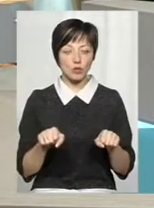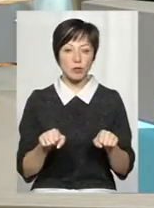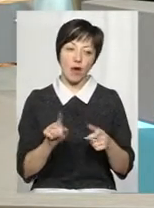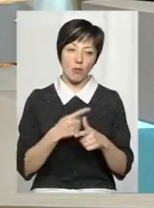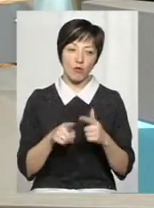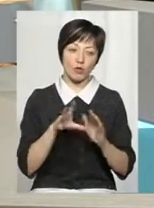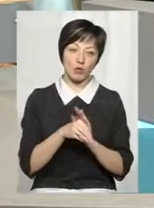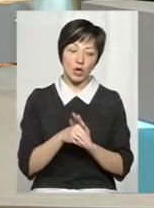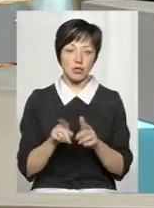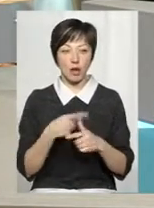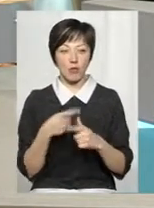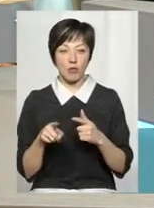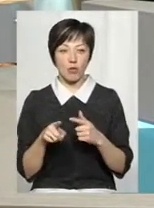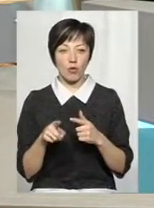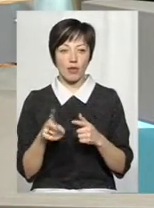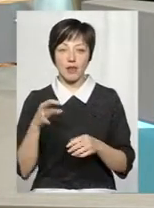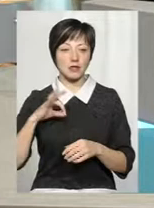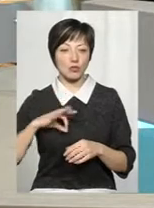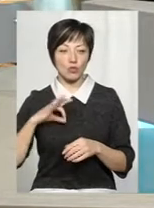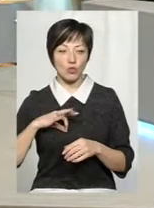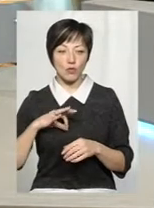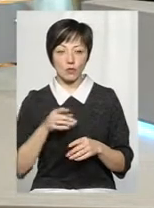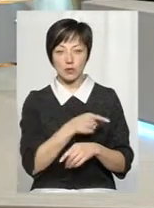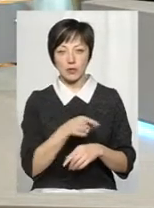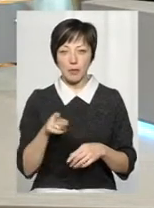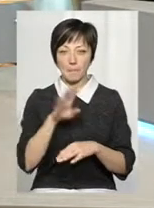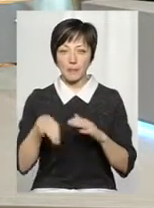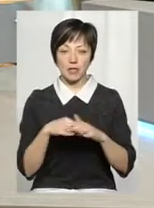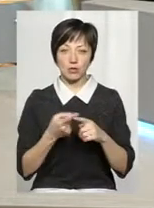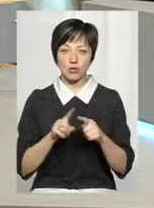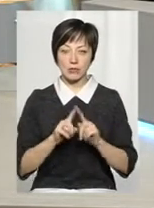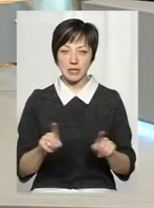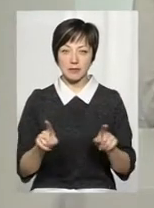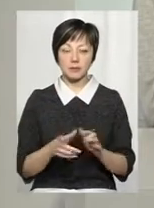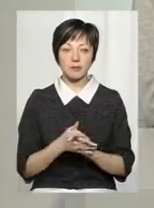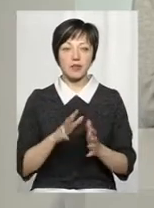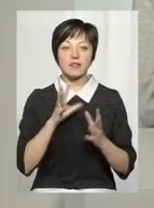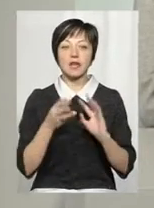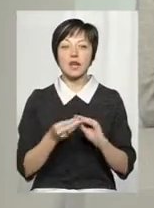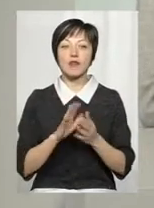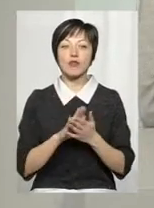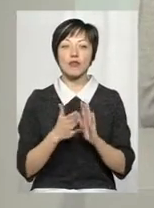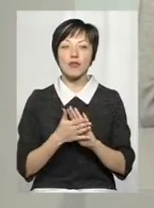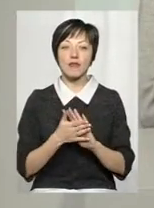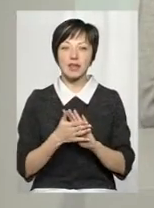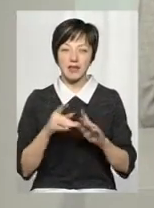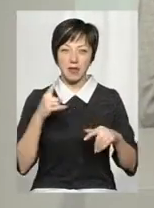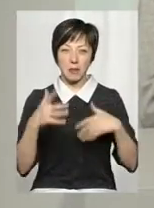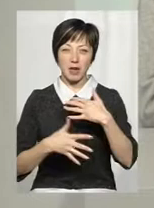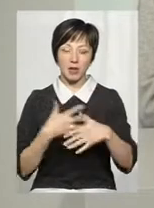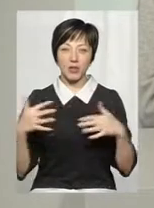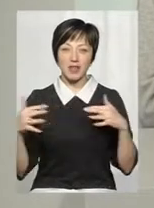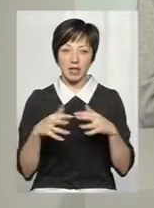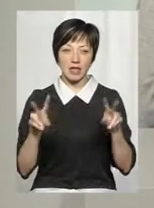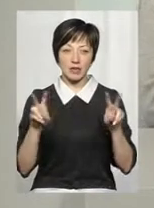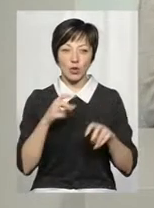включатися, або ми можемо не застосовуватися під цю специфіку. Взагалі, в умовах гібридної війни, як